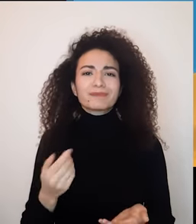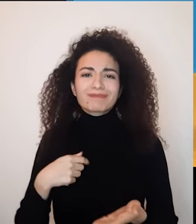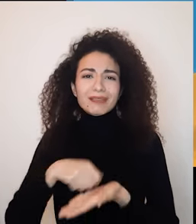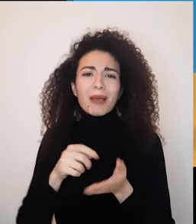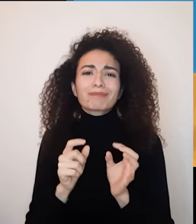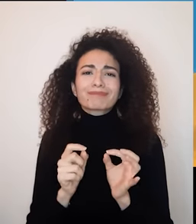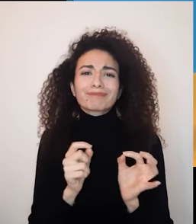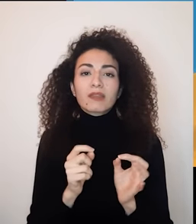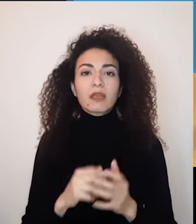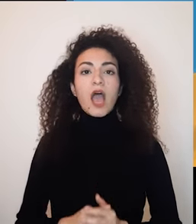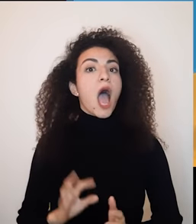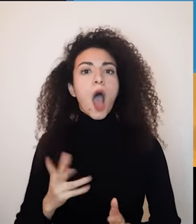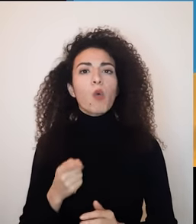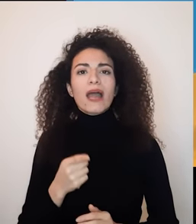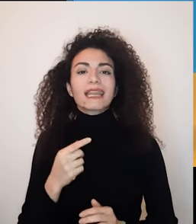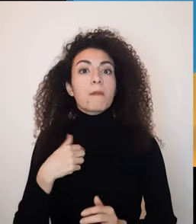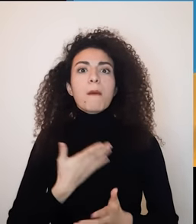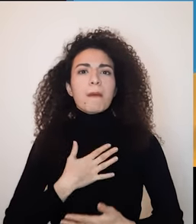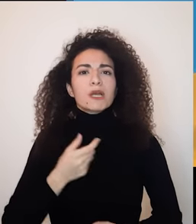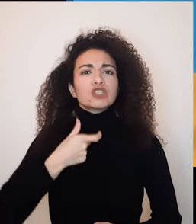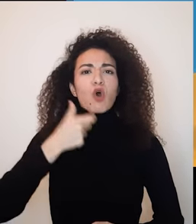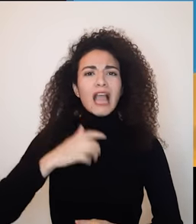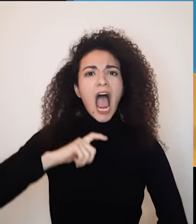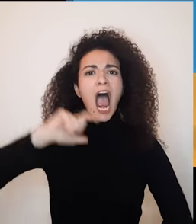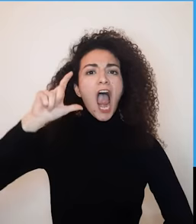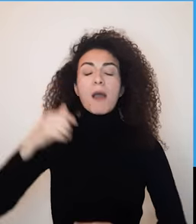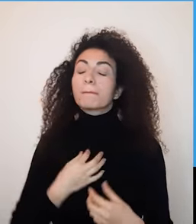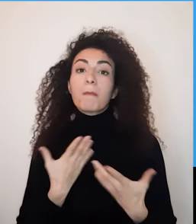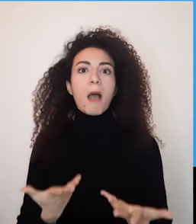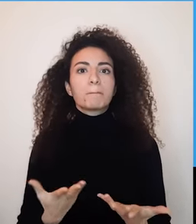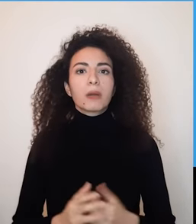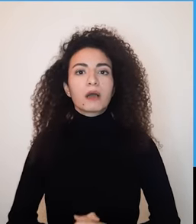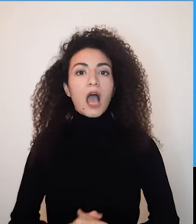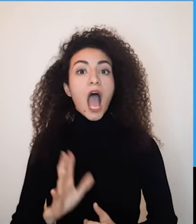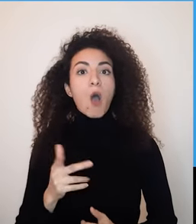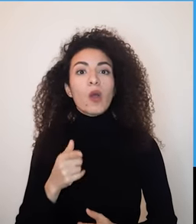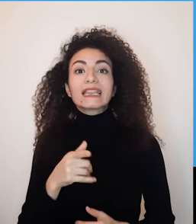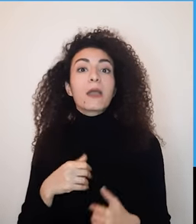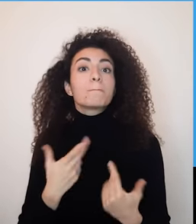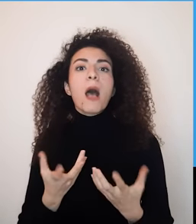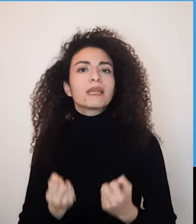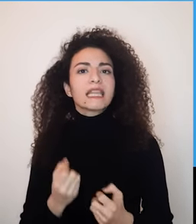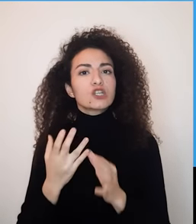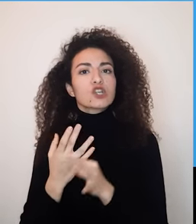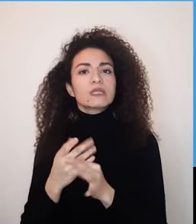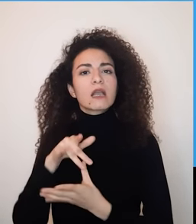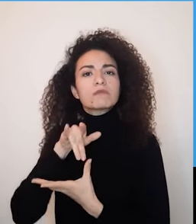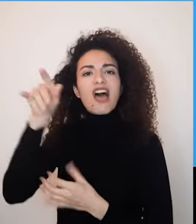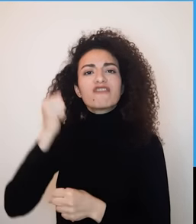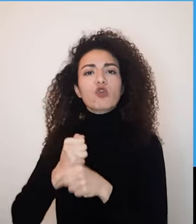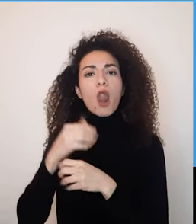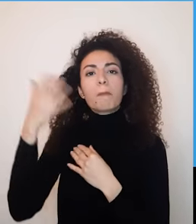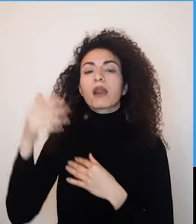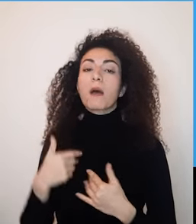محدودة بهالمجال أو يمكن ما بتحب الصوت المرتفع والصريخ أو يمكن ما تتحمله إنه يشتغل زوجك ببلد آخر